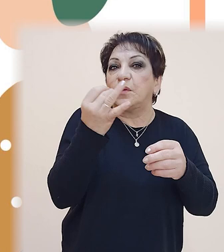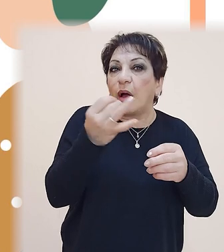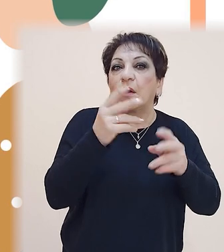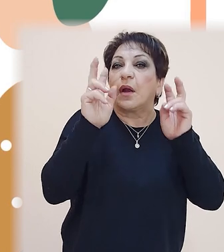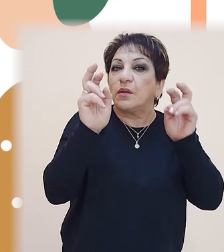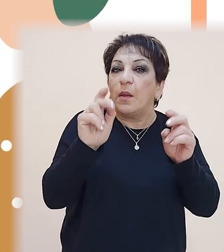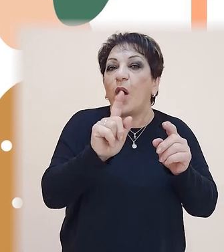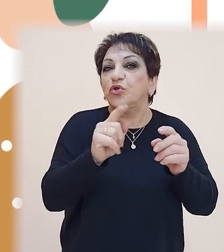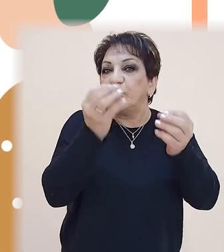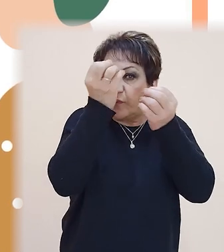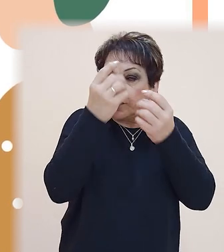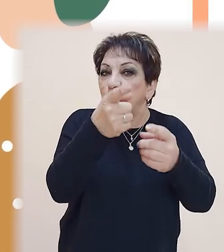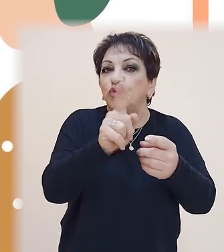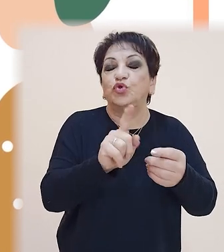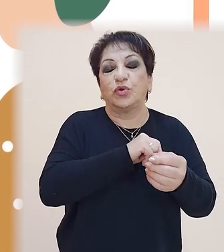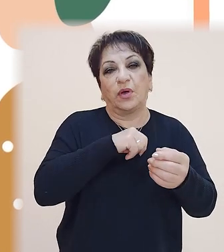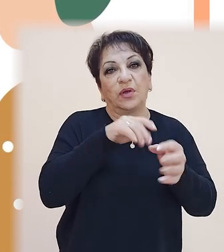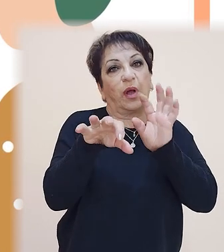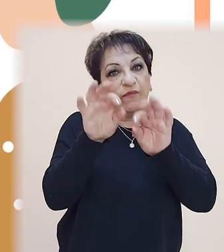մեկայլ ոլորդի վերաբերալ, եթե